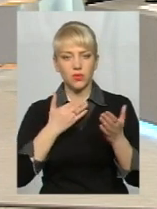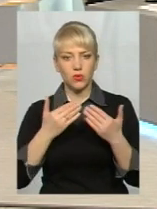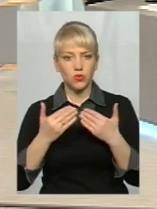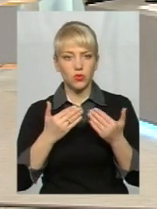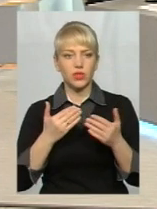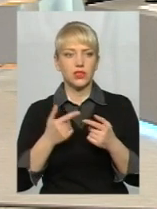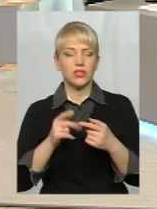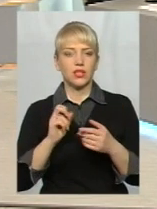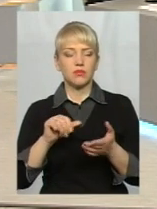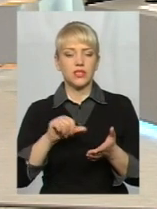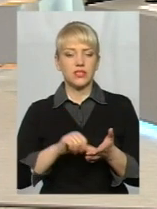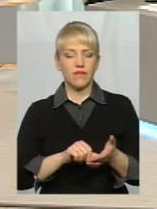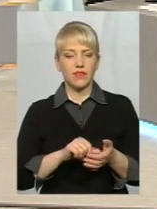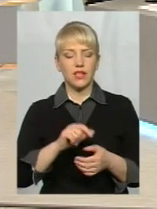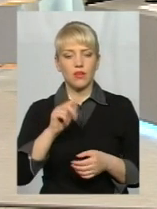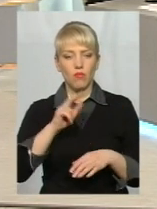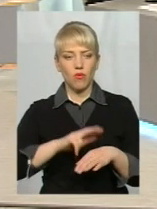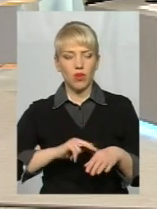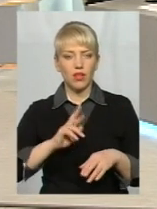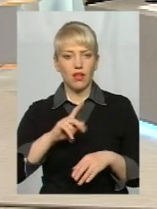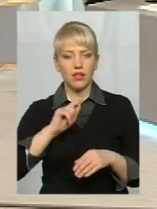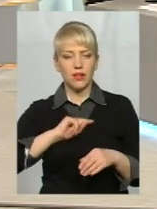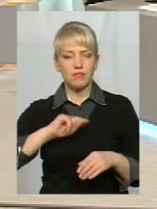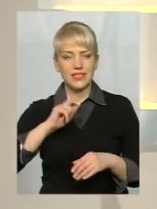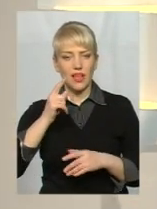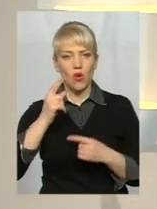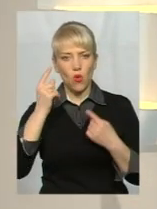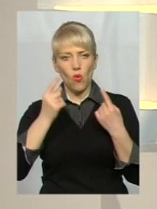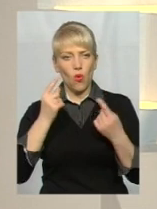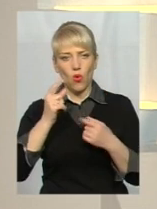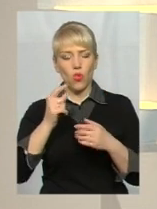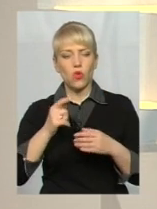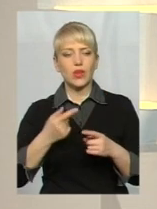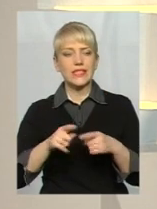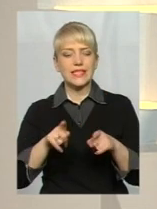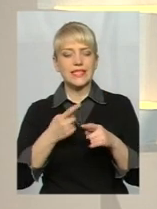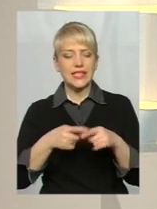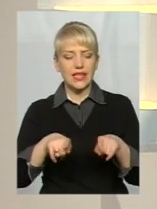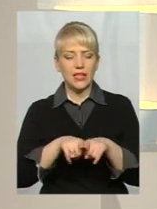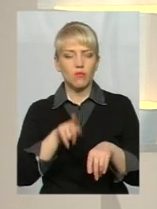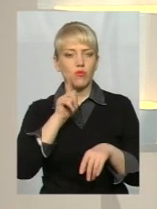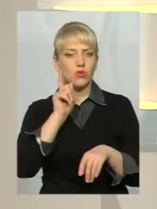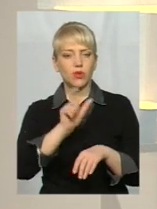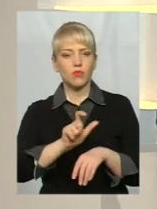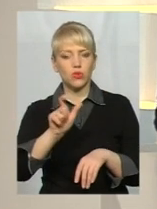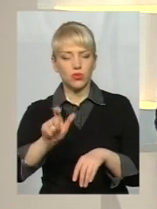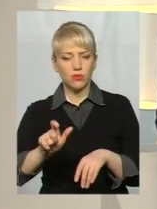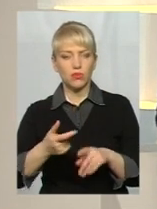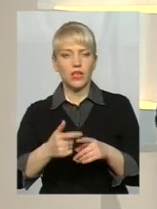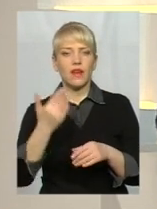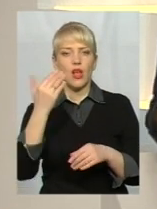представник поліції, ви як психолог, от з цими молодими людьми, вони взагалі аналізують і розуміють, чим